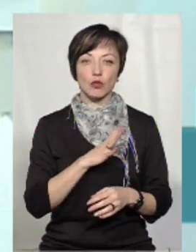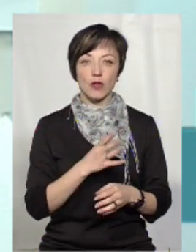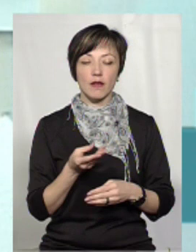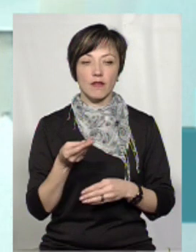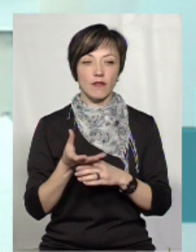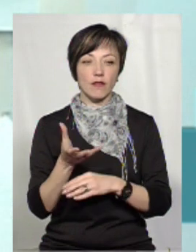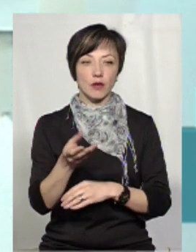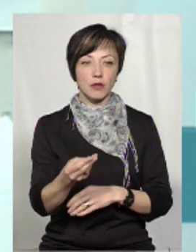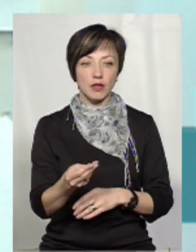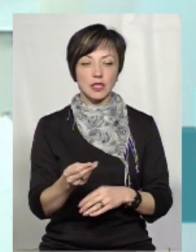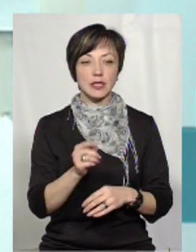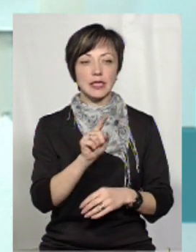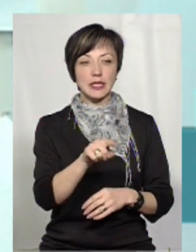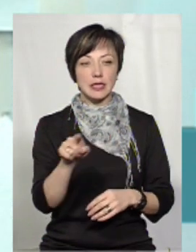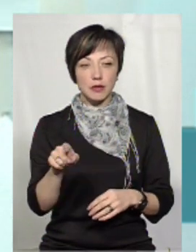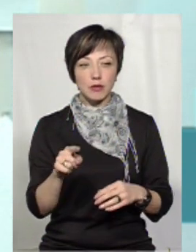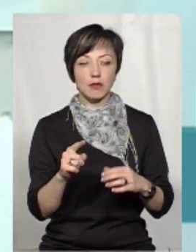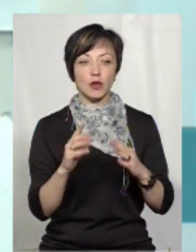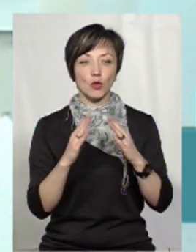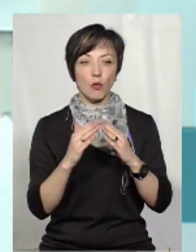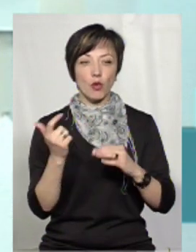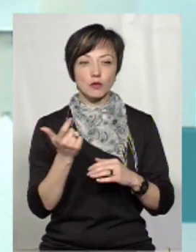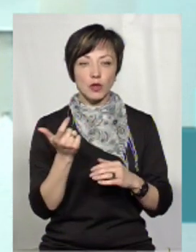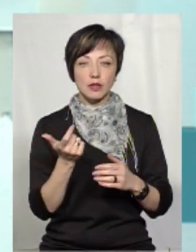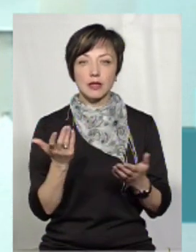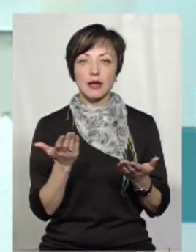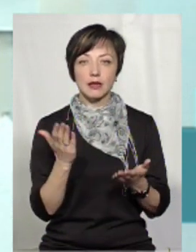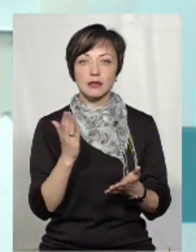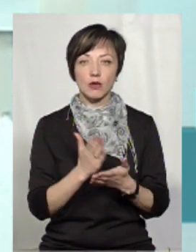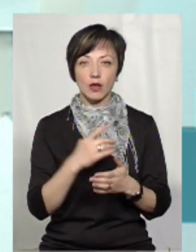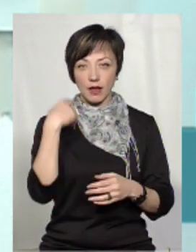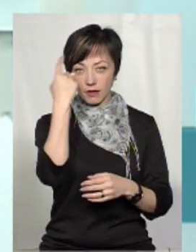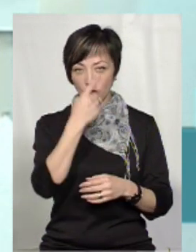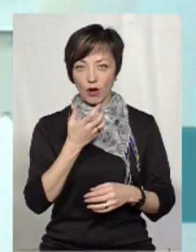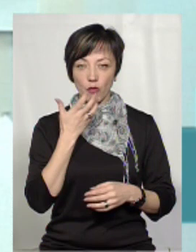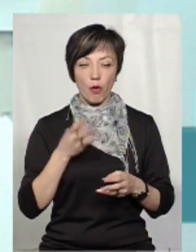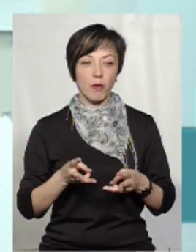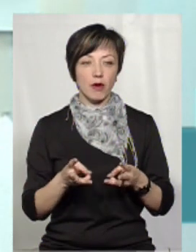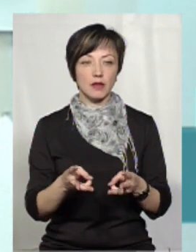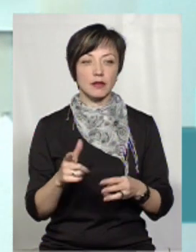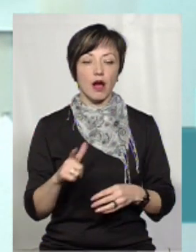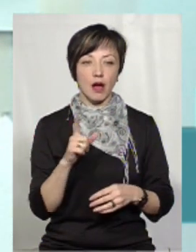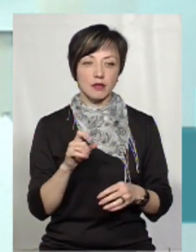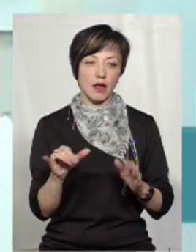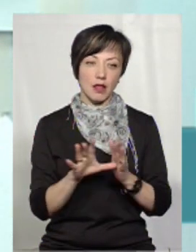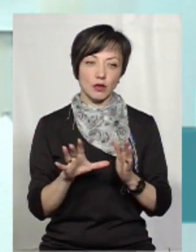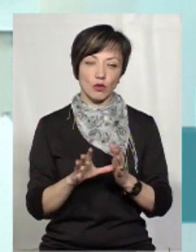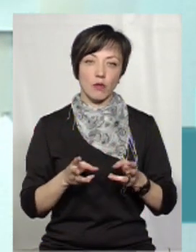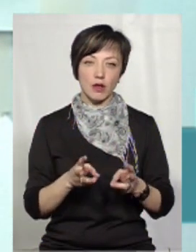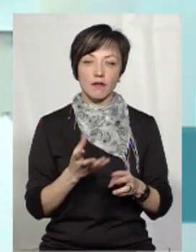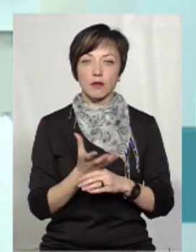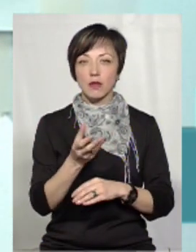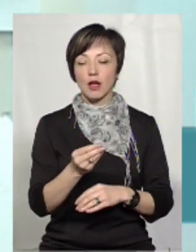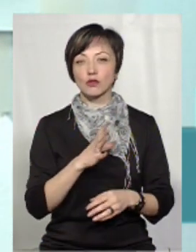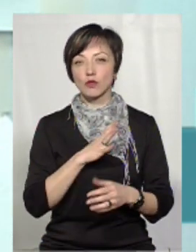виплачується тим домогосподарствам, які знаходились на індивідуальному опаленні, газовому і електроопаленні. Там